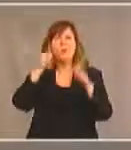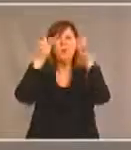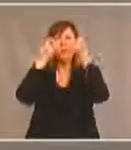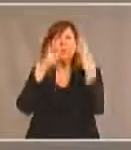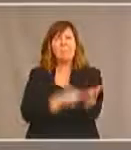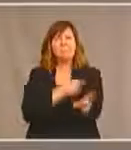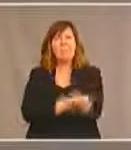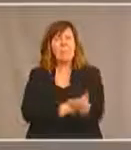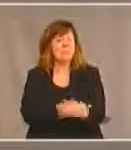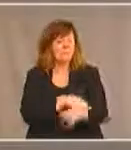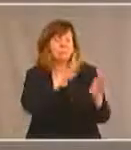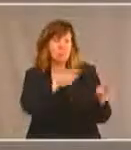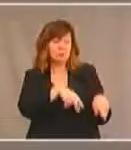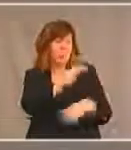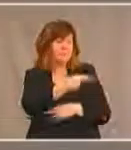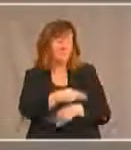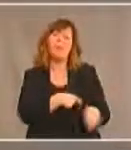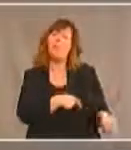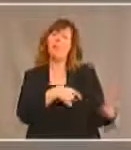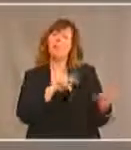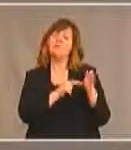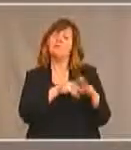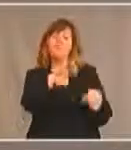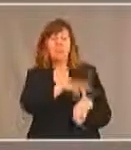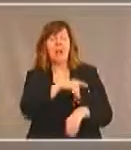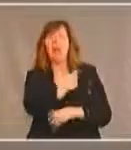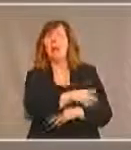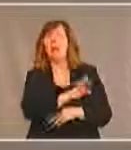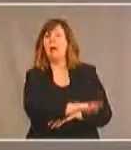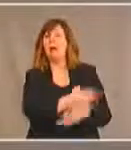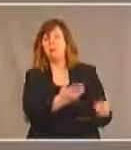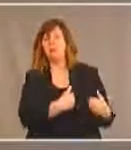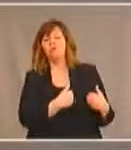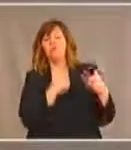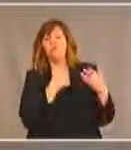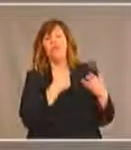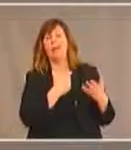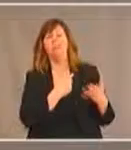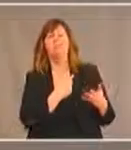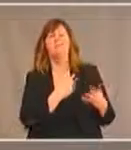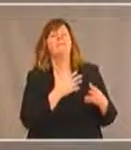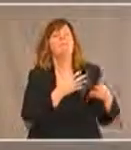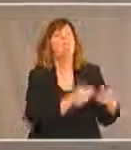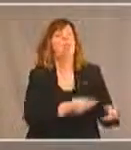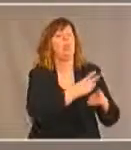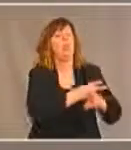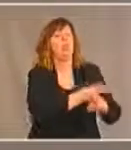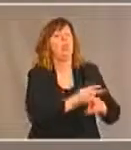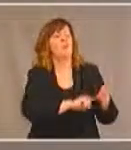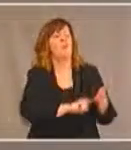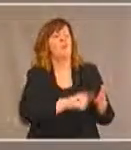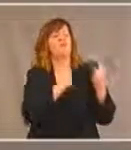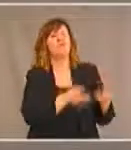des handicaps comme étant malades ou ayant besoin d'être rectifiées.